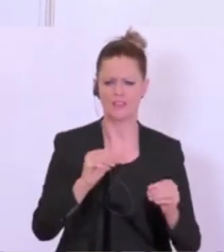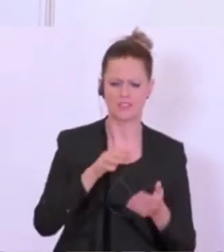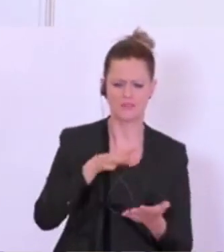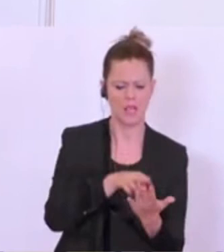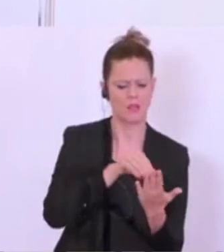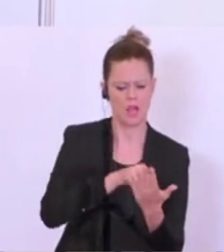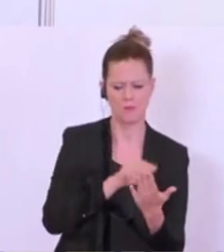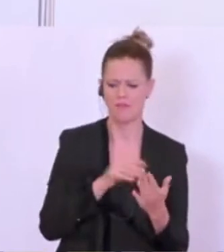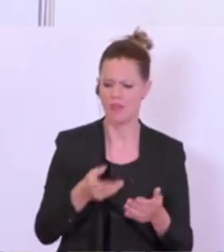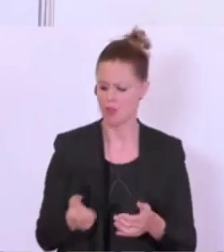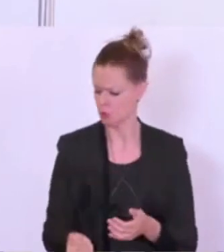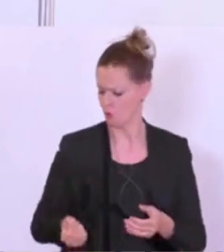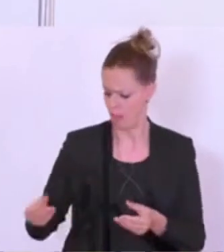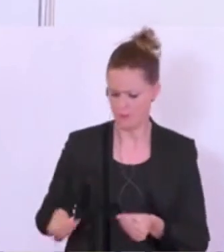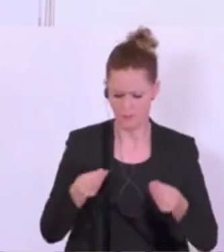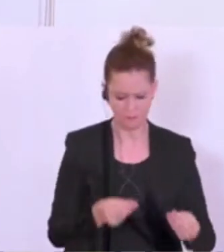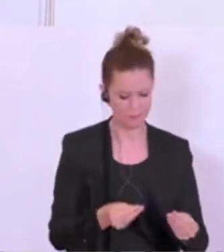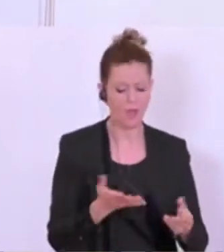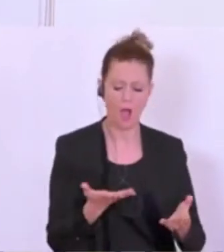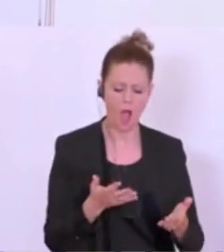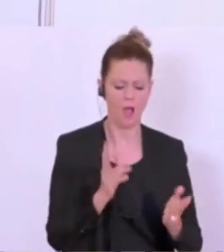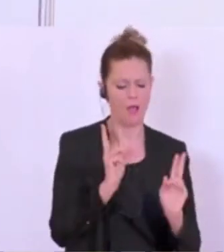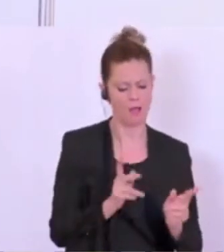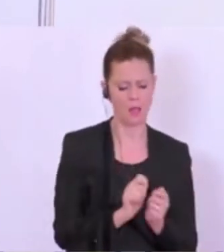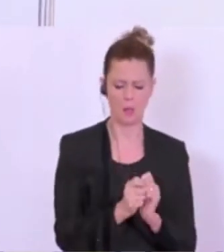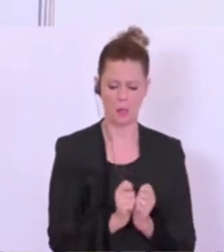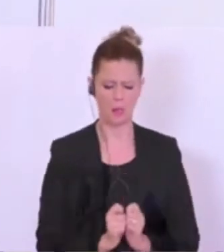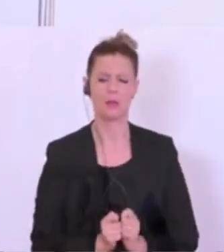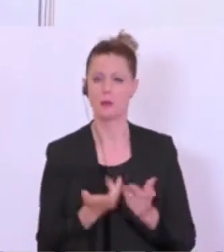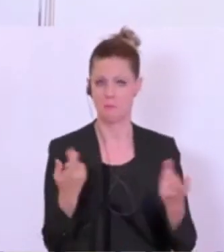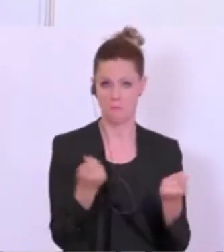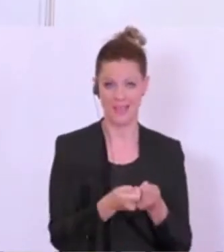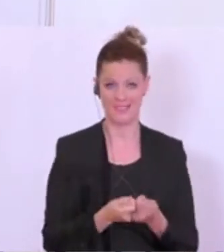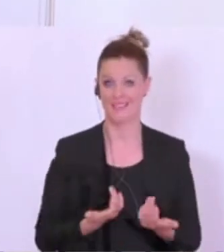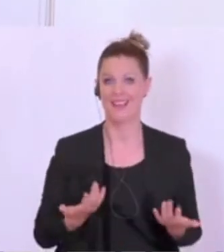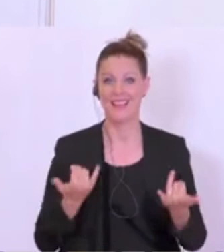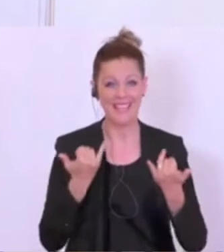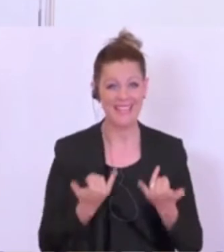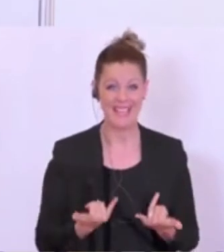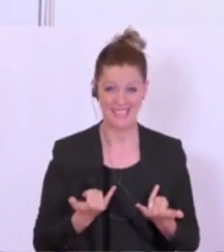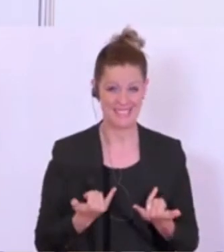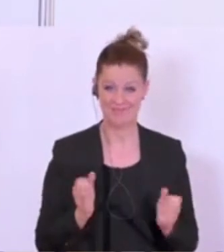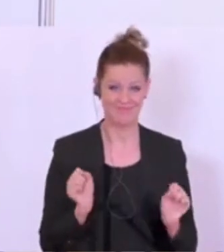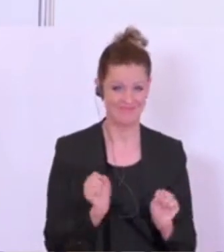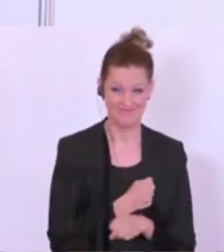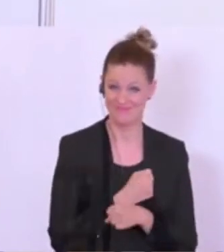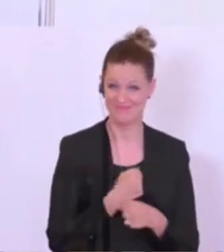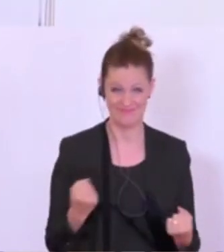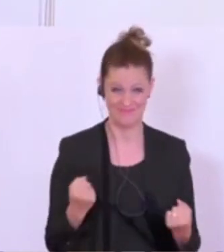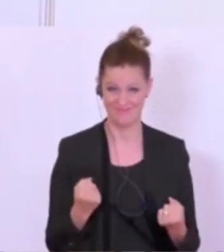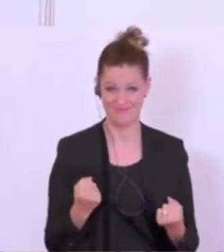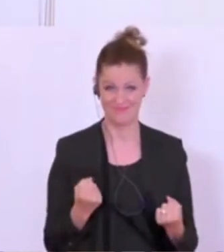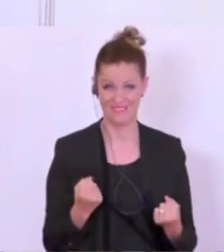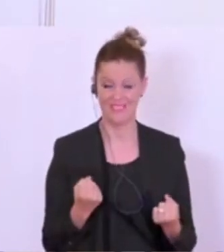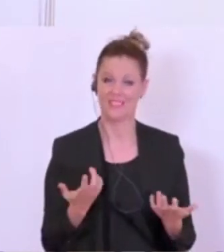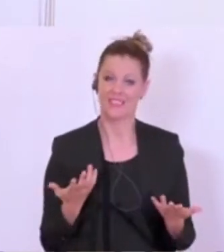Normalerweise ziehen wir irgendwann Papier aus der Schublade, als Wirtschaftsforscherinnen und Forscher, das schon passen wird aus der Vergangenheit. Und dann sind die Maßnahmen drauf, die wir